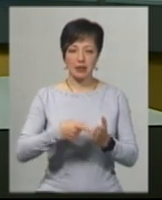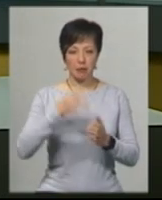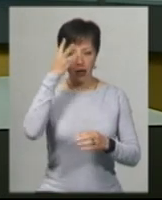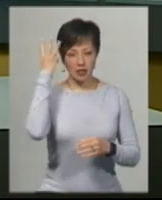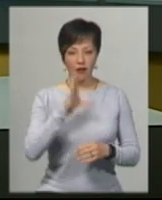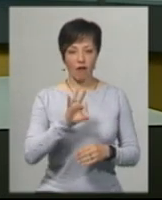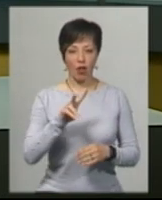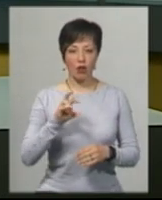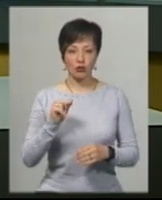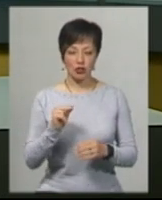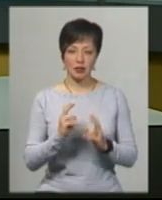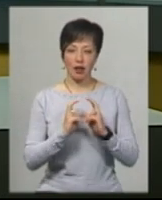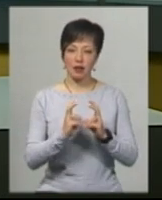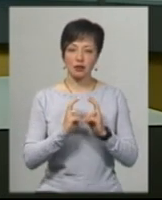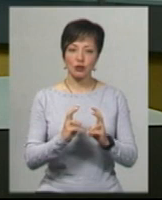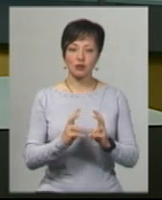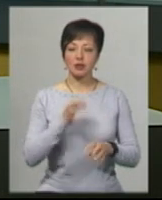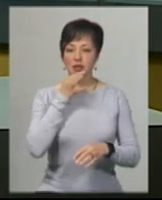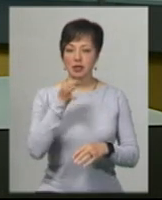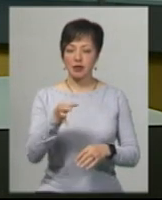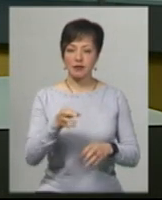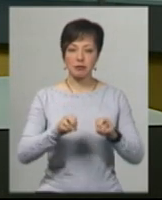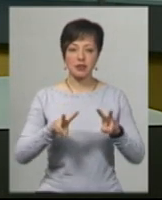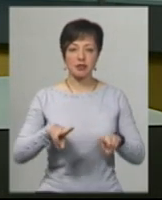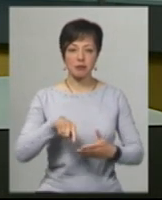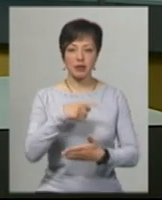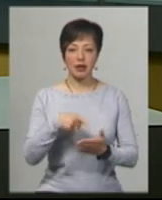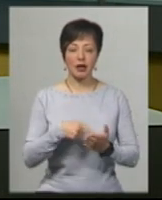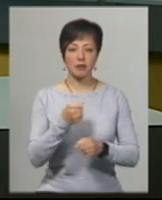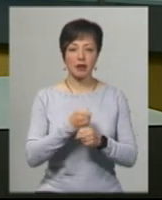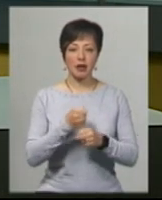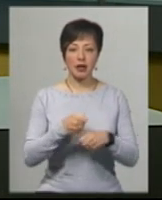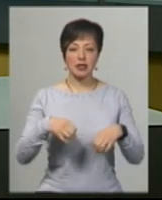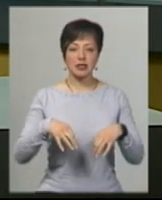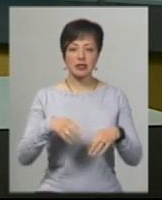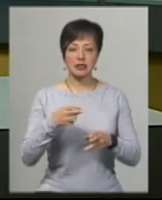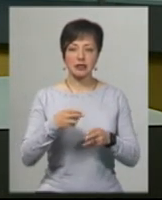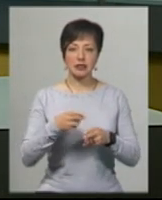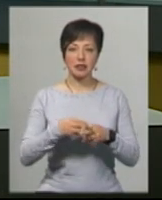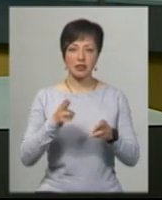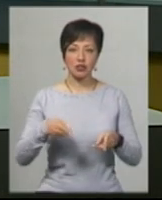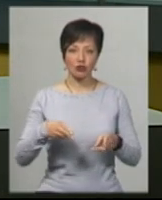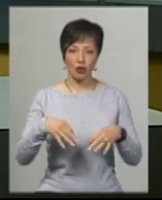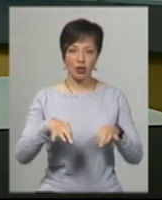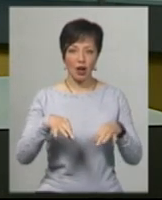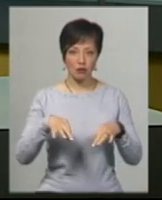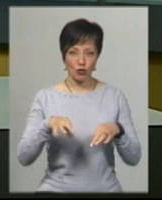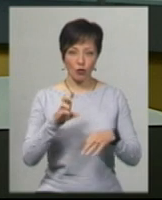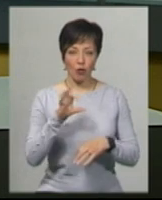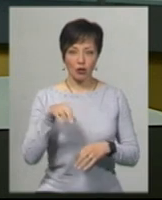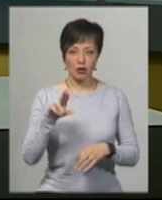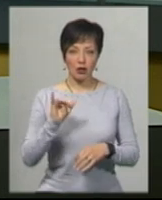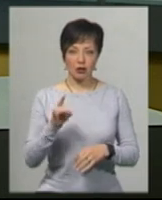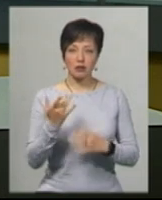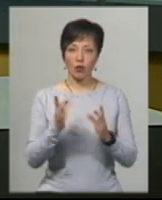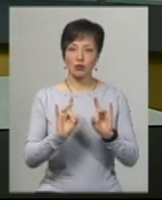Про це Суспільному сказав провідний спеціаліст із питань функціонування залізничного транспорту «Укрзалізниця» Владислав Бондар. За його